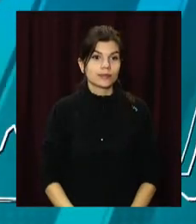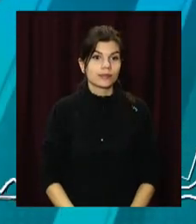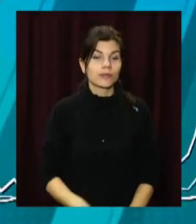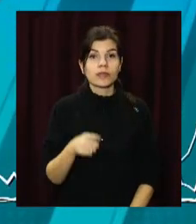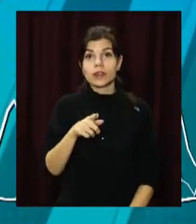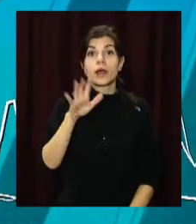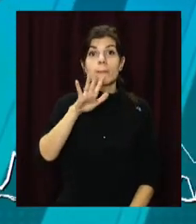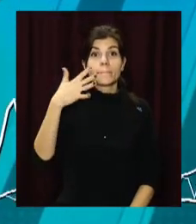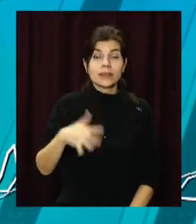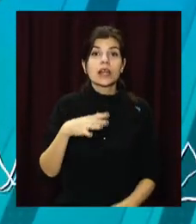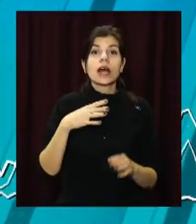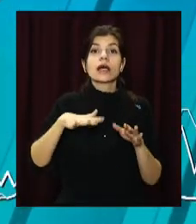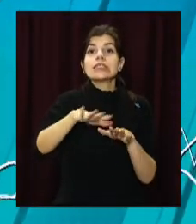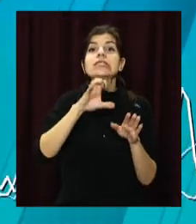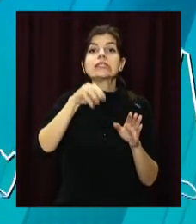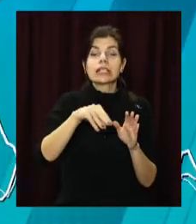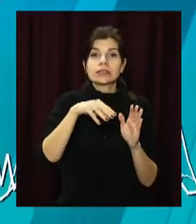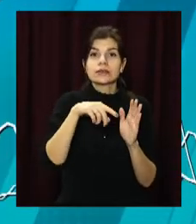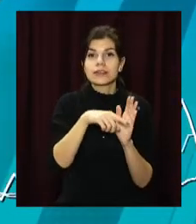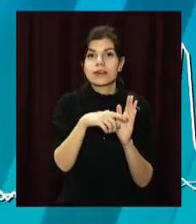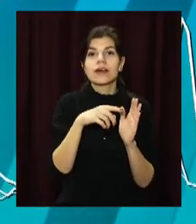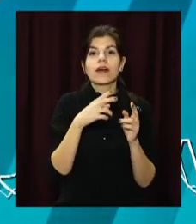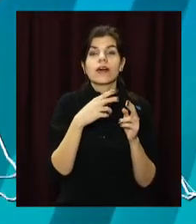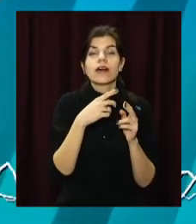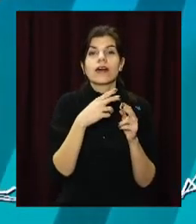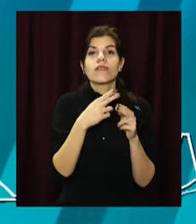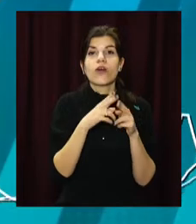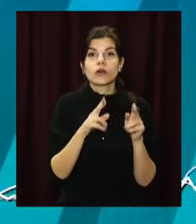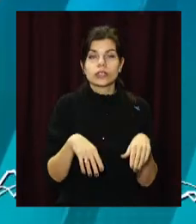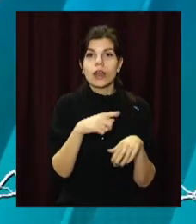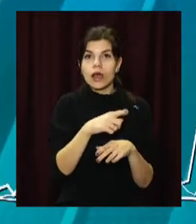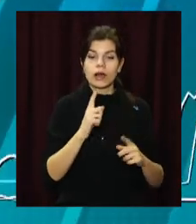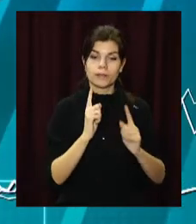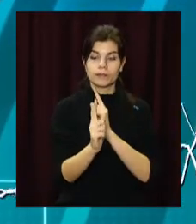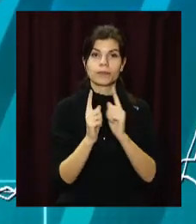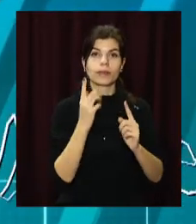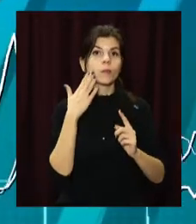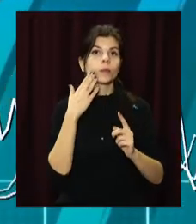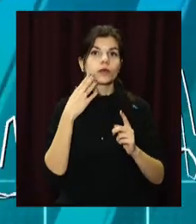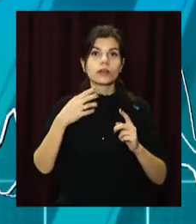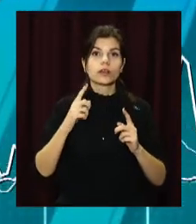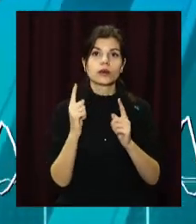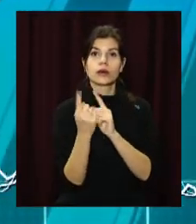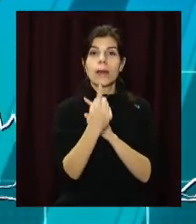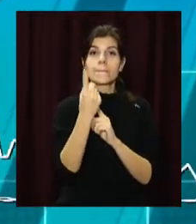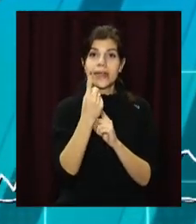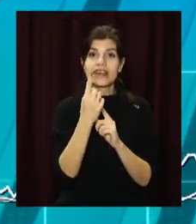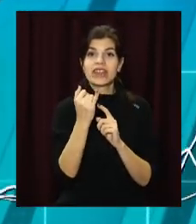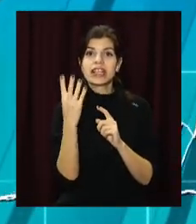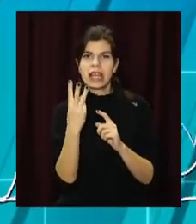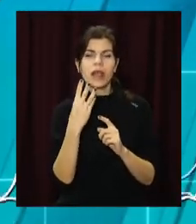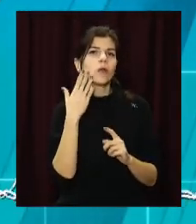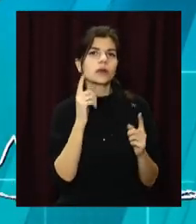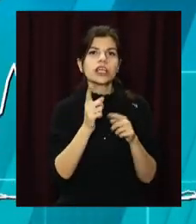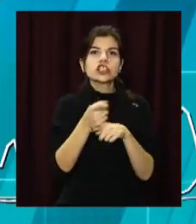'ятьдесят по станції Вокзальна було так називаємо потери контроля стрілочних переводів першого і третєго. Це ті стрілочні